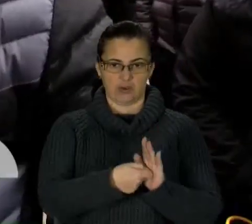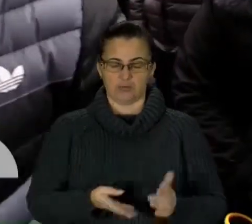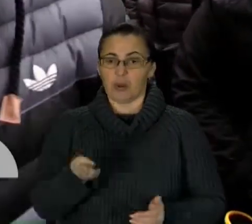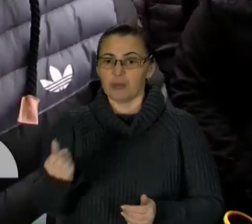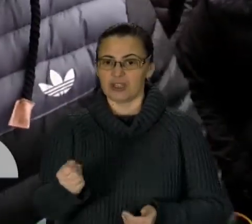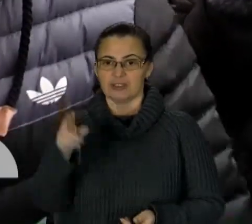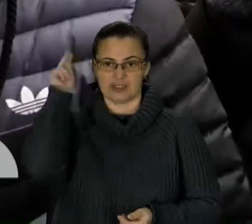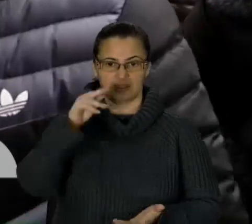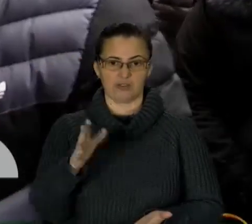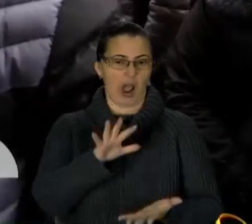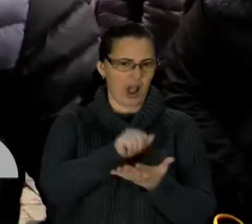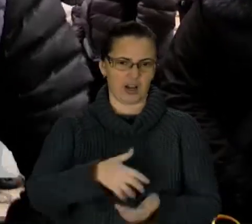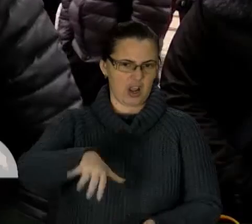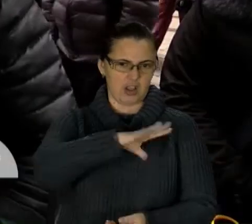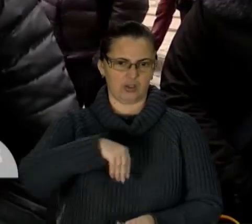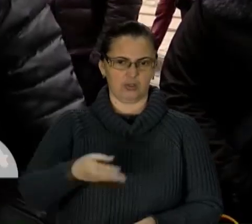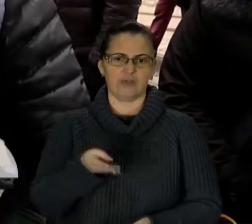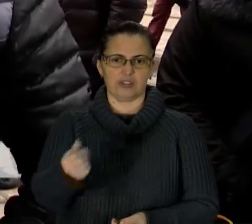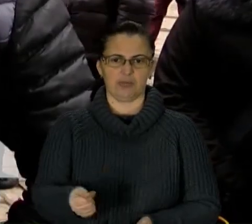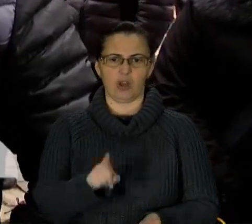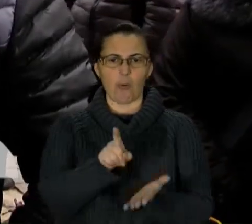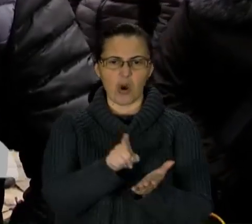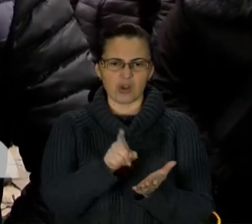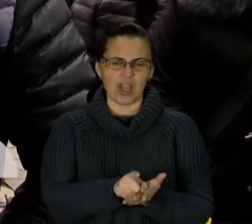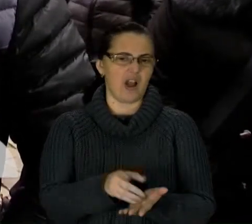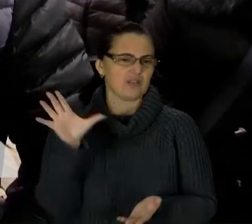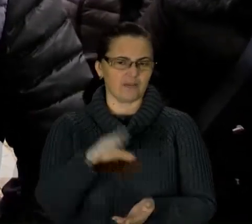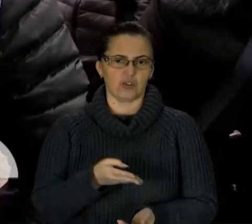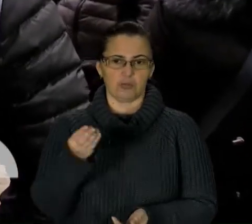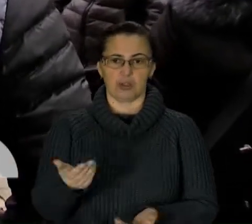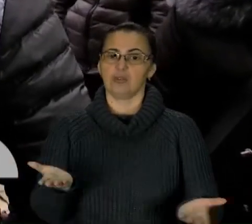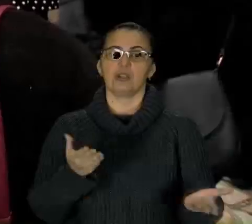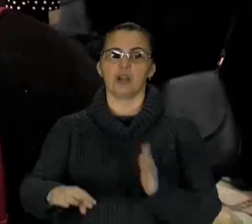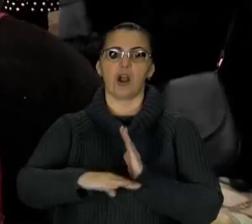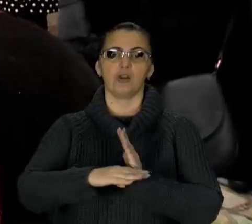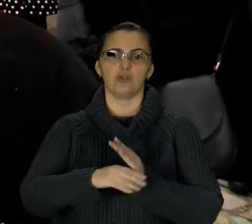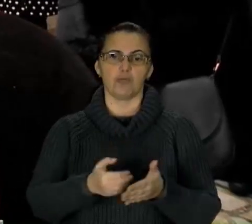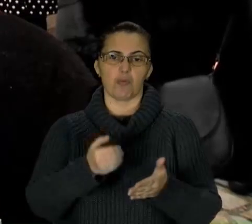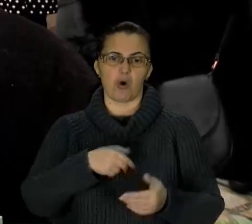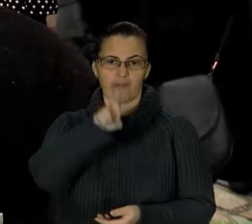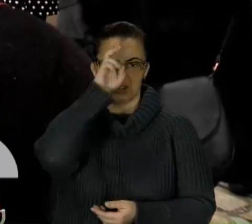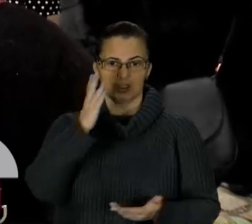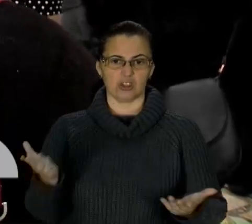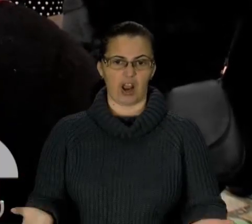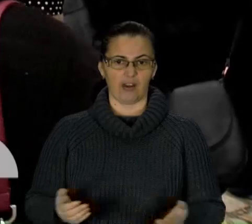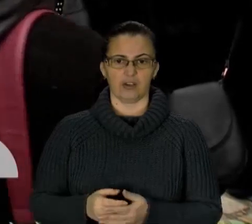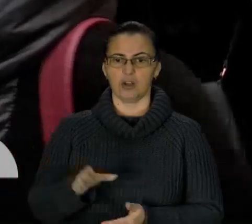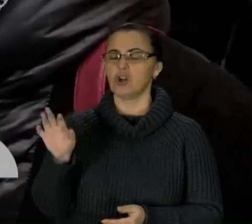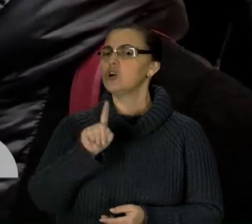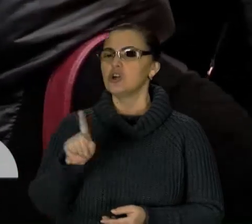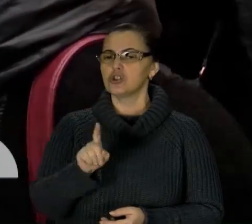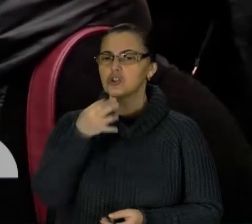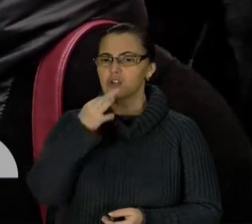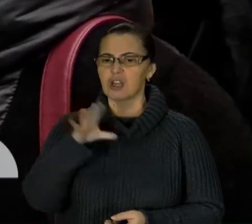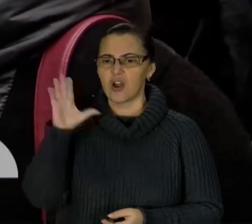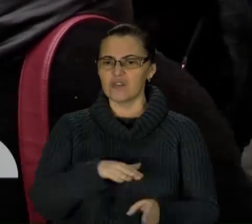платимо, аренди всі платять. Податки всі платимо. Яка допомога від держави? Те, що нам сказали, ми будемо це все робити. Ми